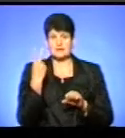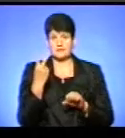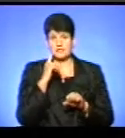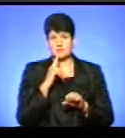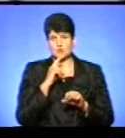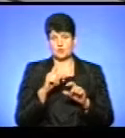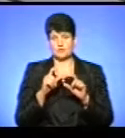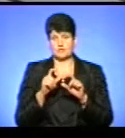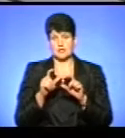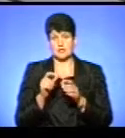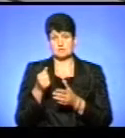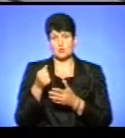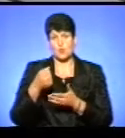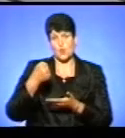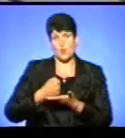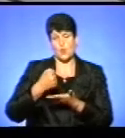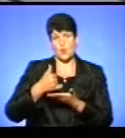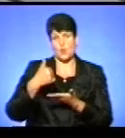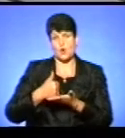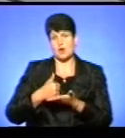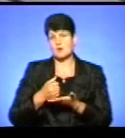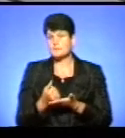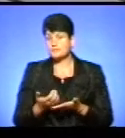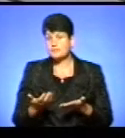у формі кухля. Так,